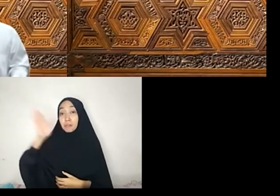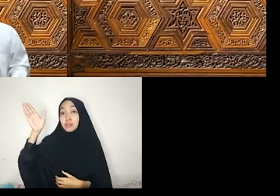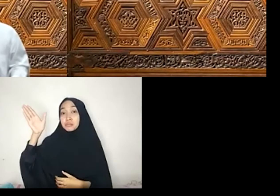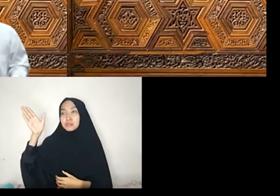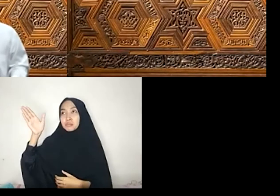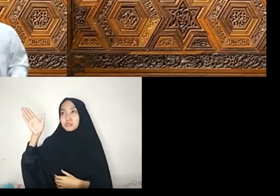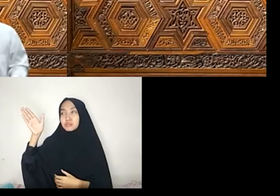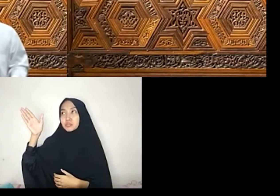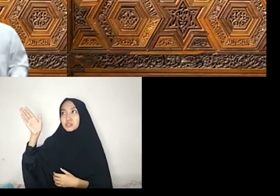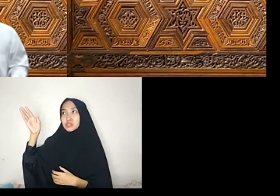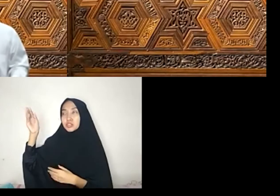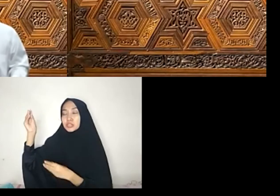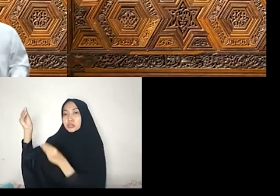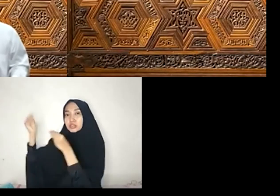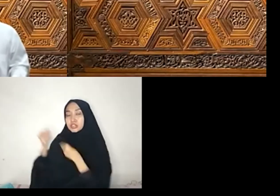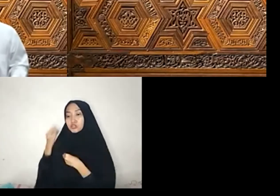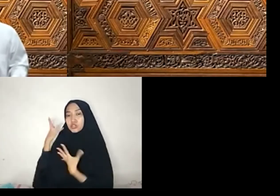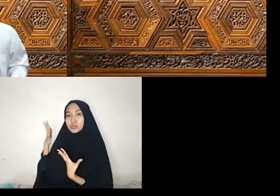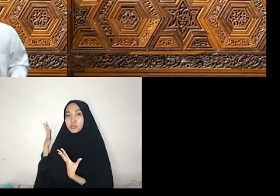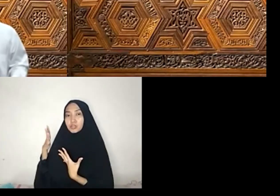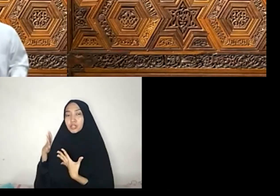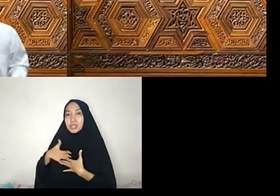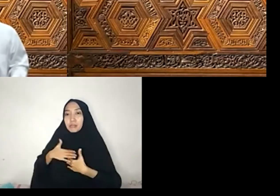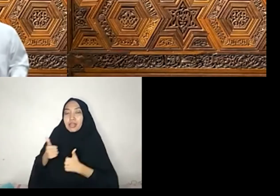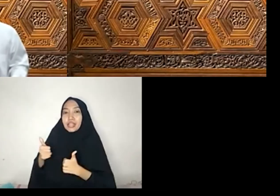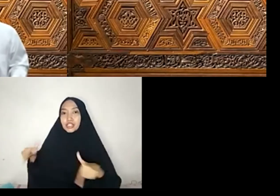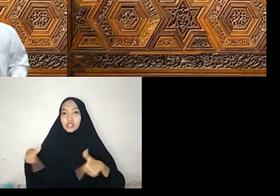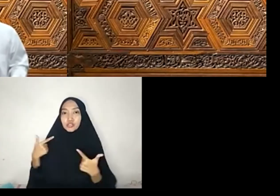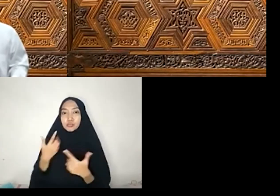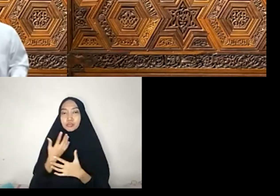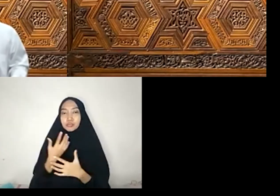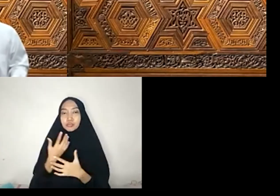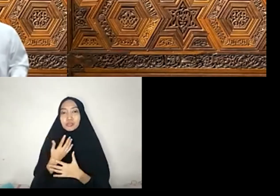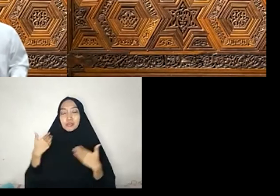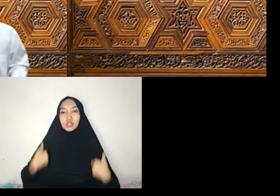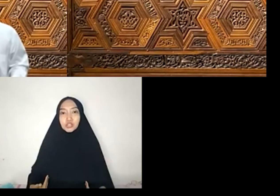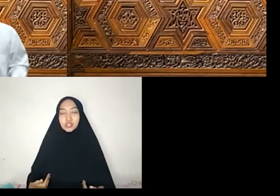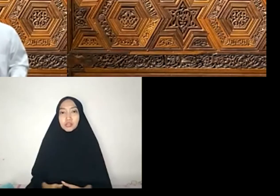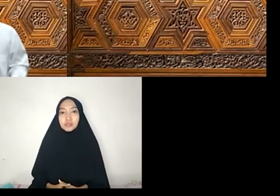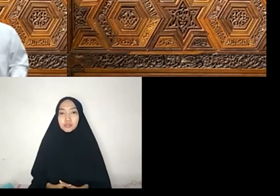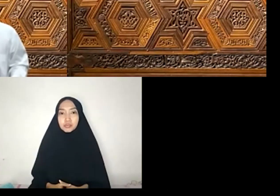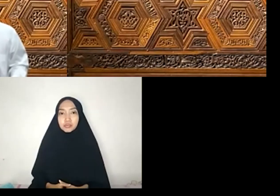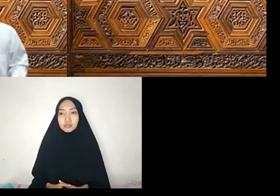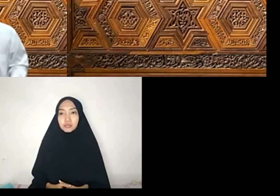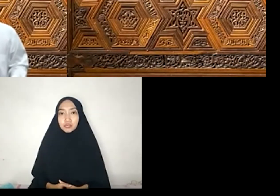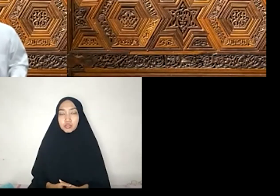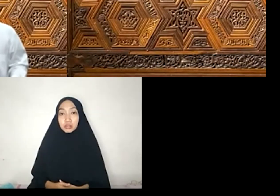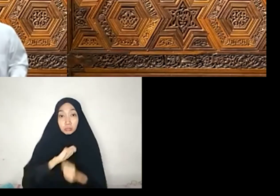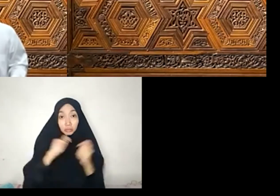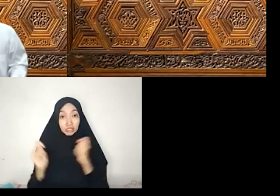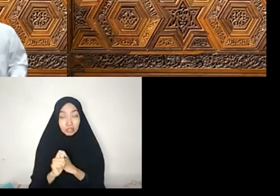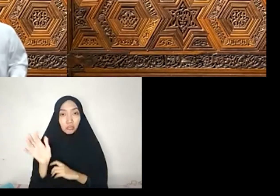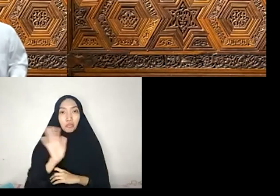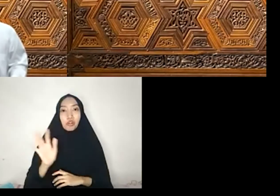kemasalahan umat manusia. Bukan sebaliknya, manusia untuk menjaga atau melindungi